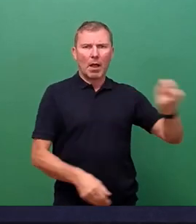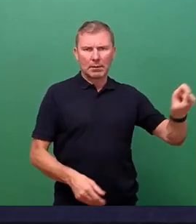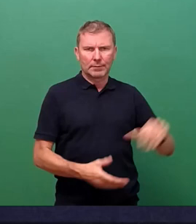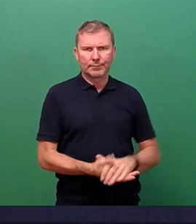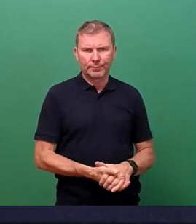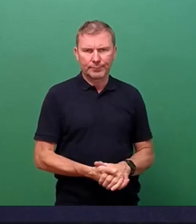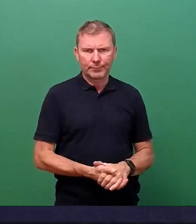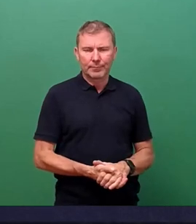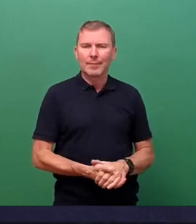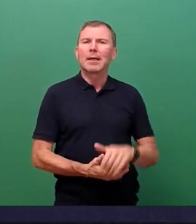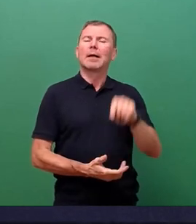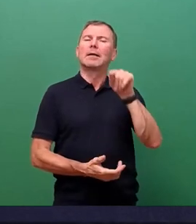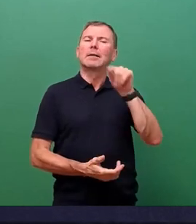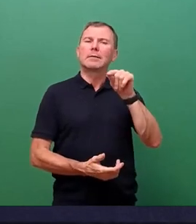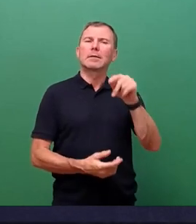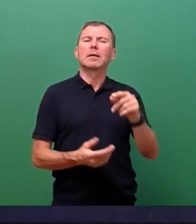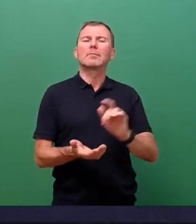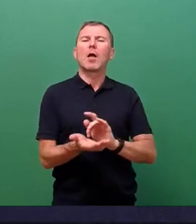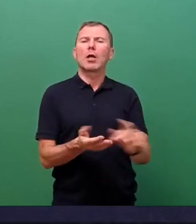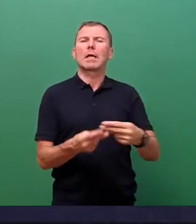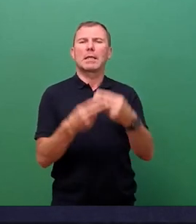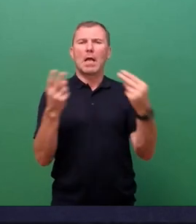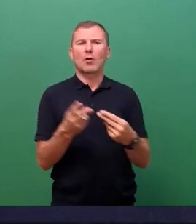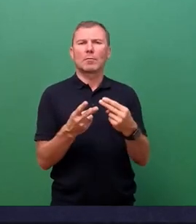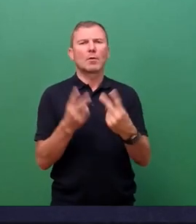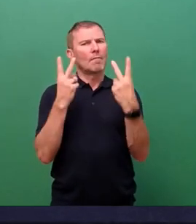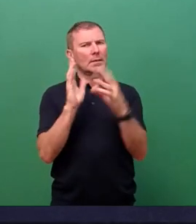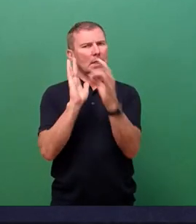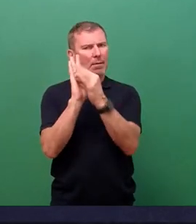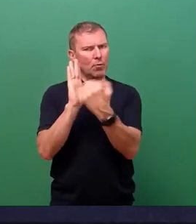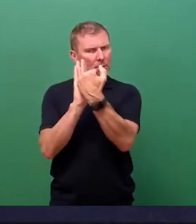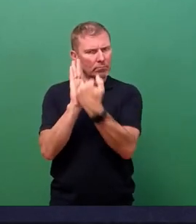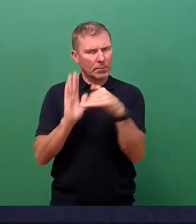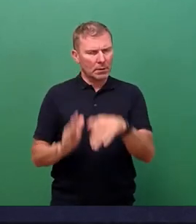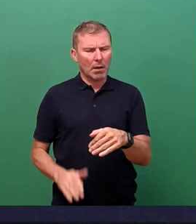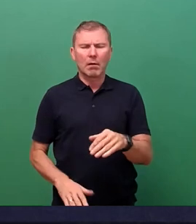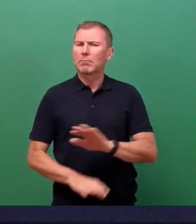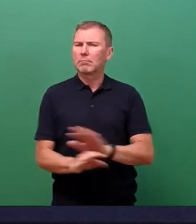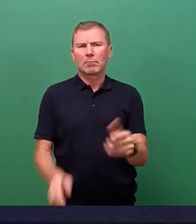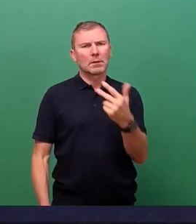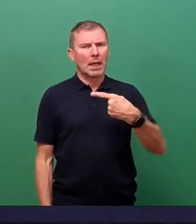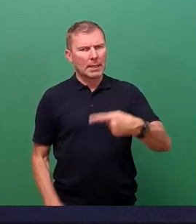für die Hygienekonzeption deutlich ersichtlich. Weder die 3G-Regelung noch die